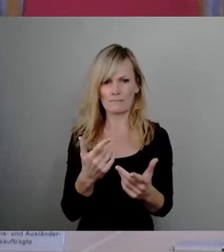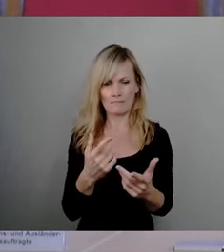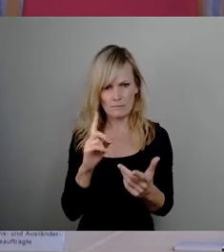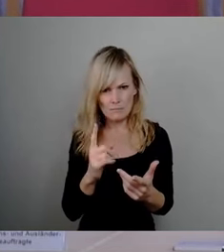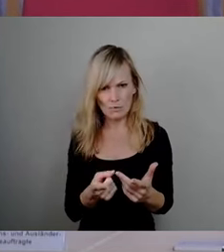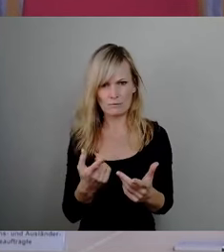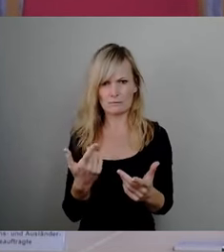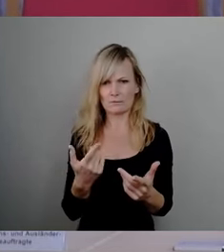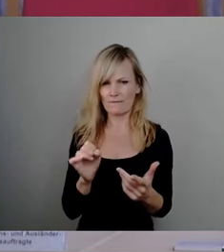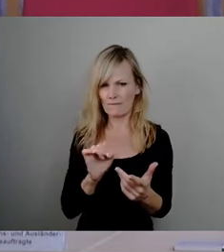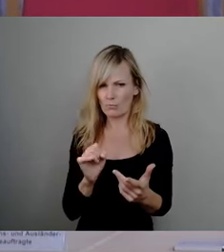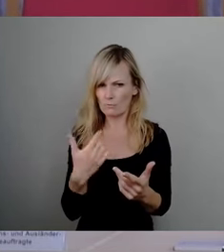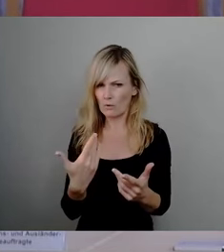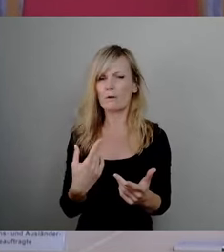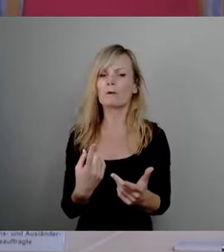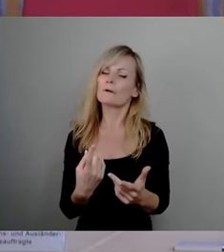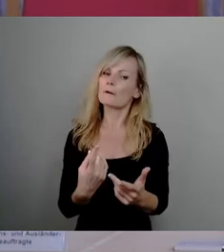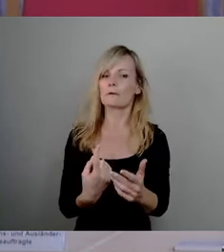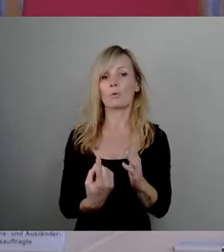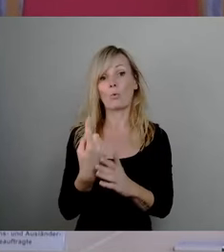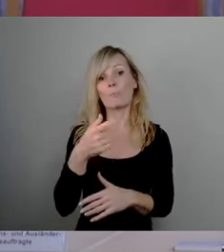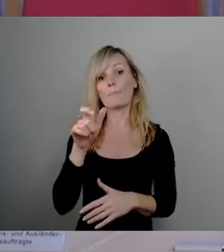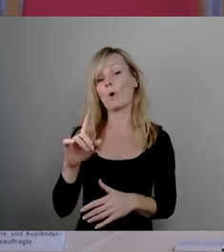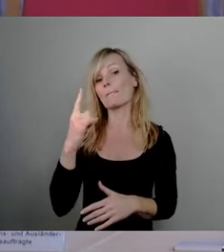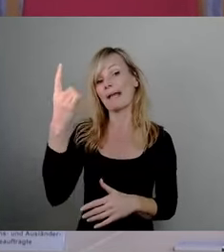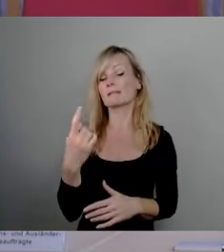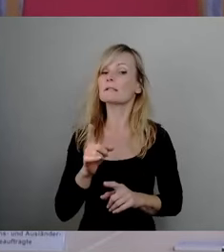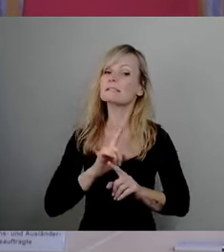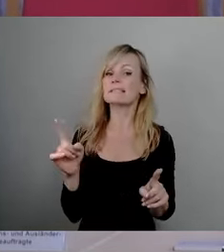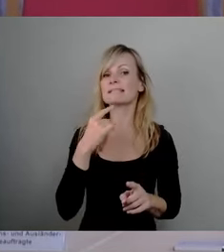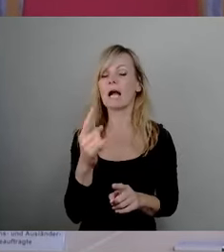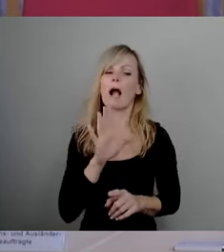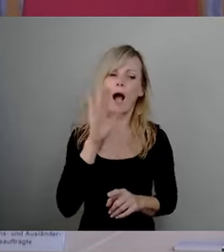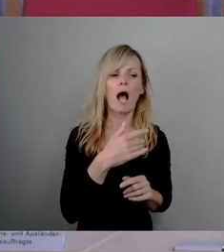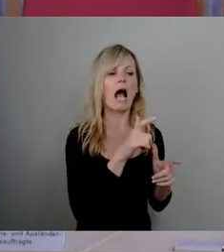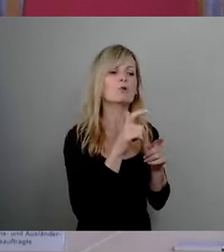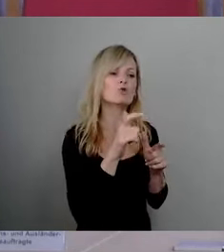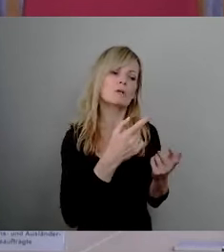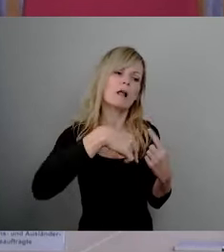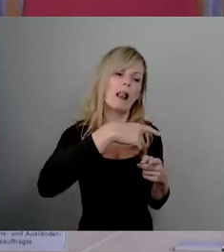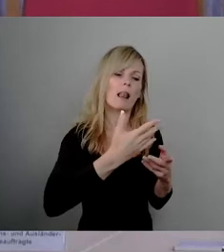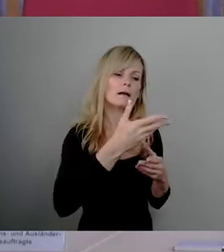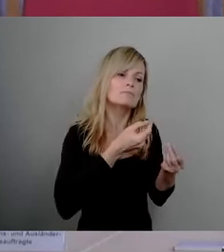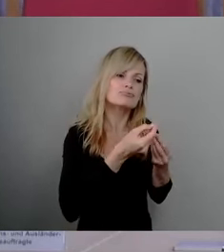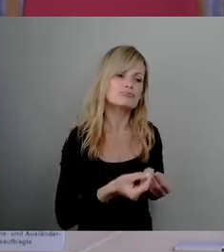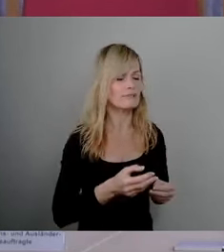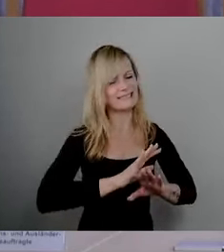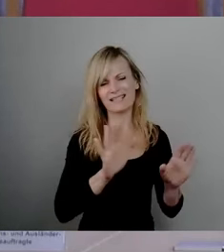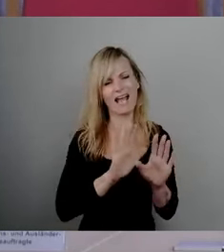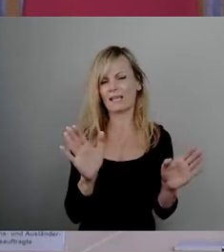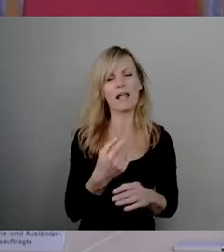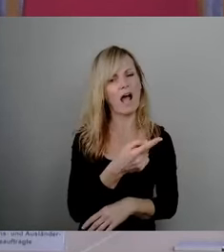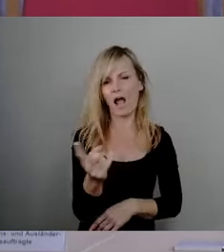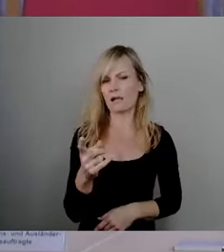Oberbürgermeister, lassen Sie nicht wieder darauf verweisen, dass das irgendwo im Ausschuss besprochen wird, weil das ist mittlerweile alles höchstes Interesse